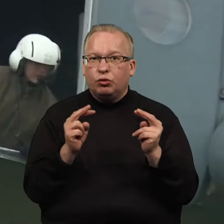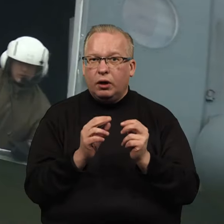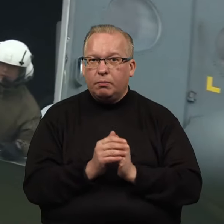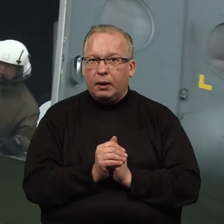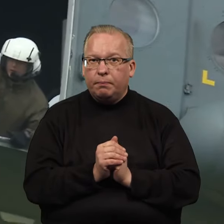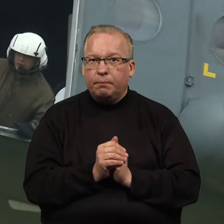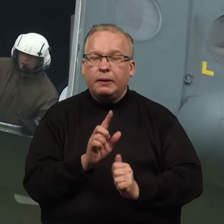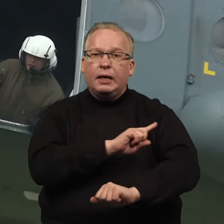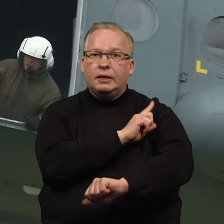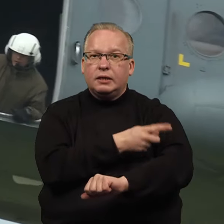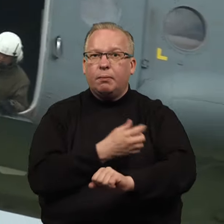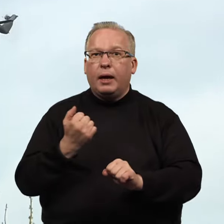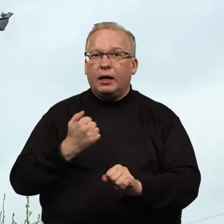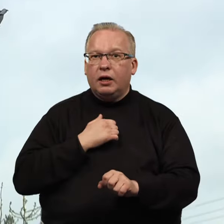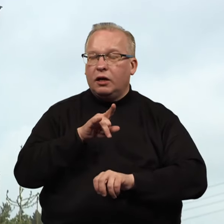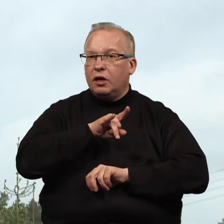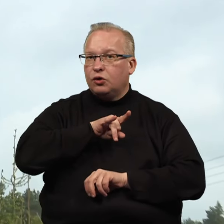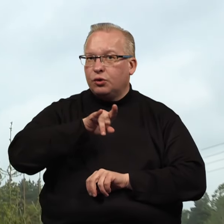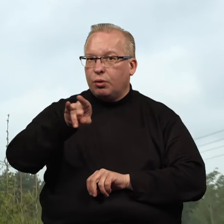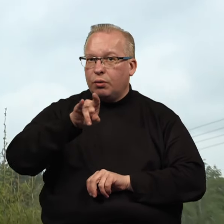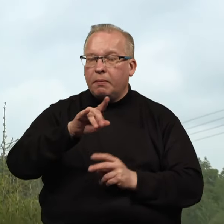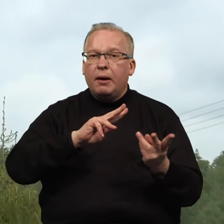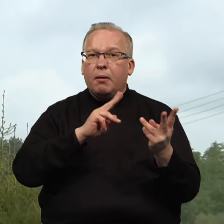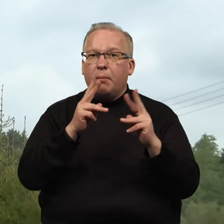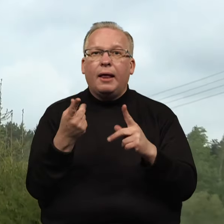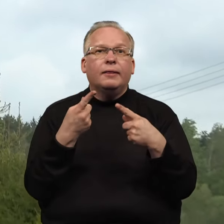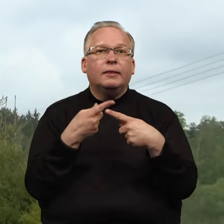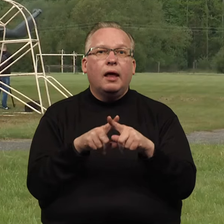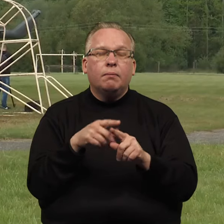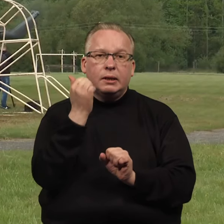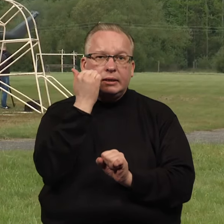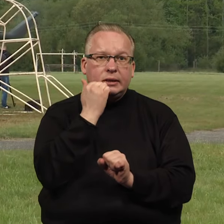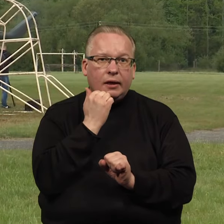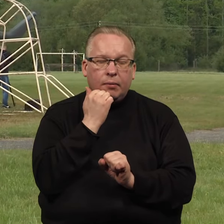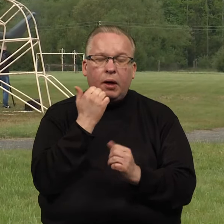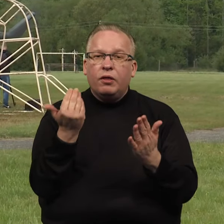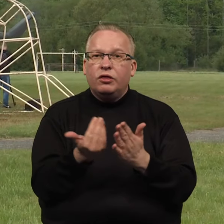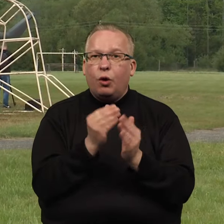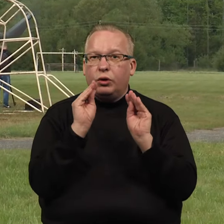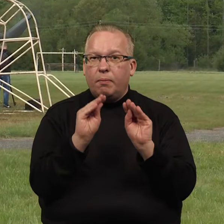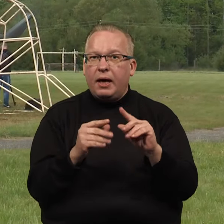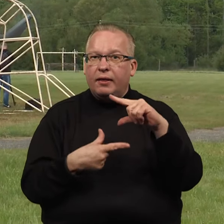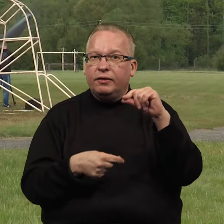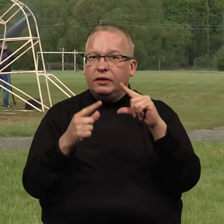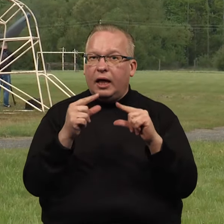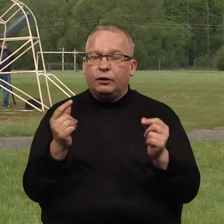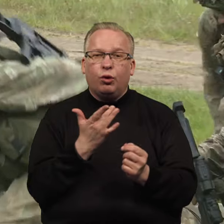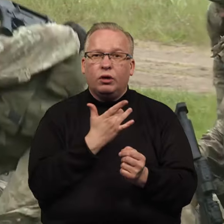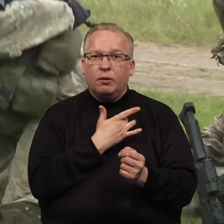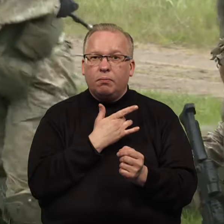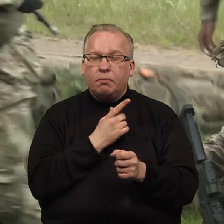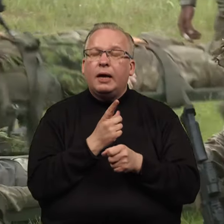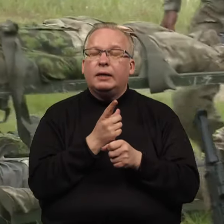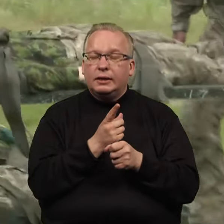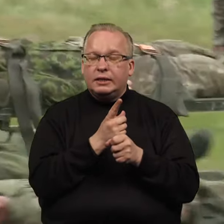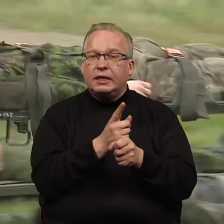Stiprinant karinės oro pajėgas, pakeisti techniškai pasianusią įrangą naujomis NATO reikalavimus atitinkančiomis sistemomis,